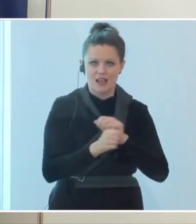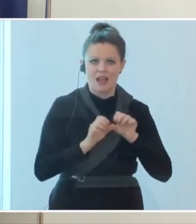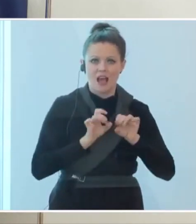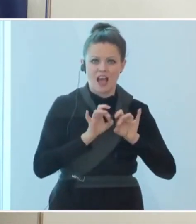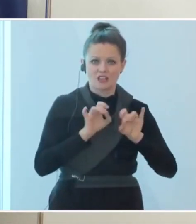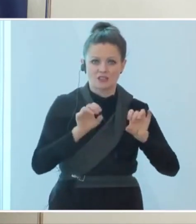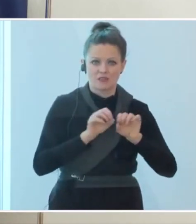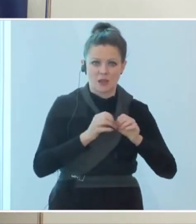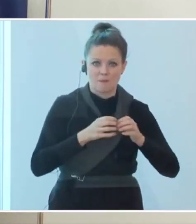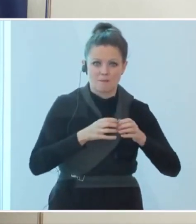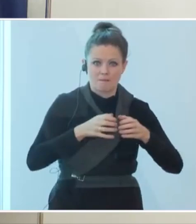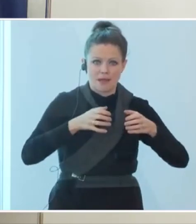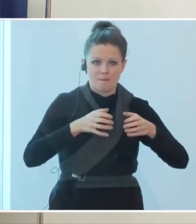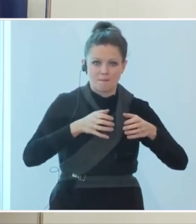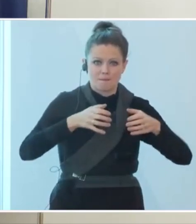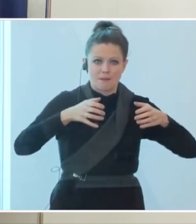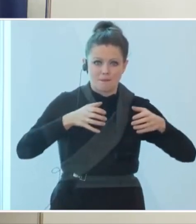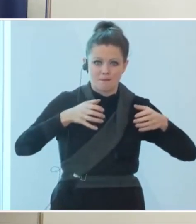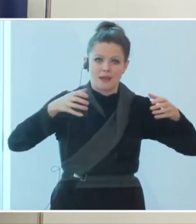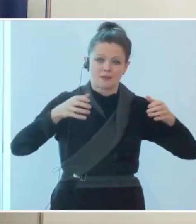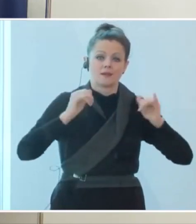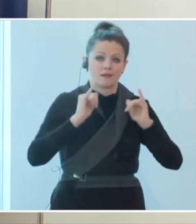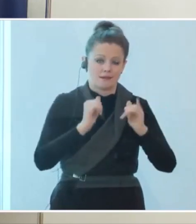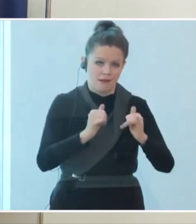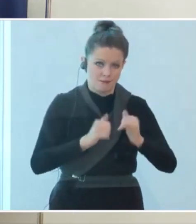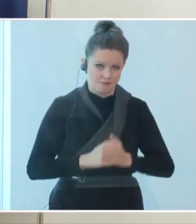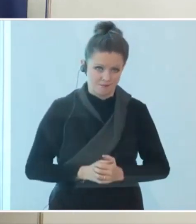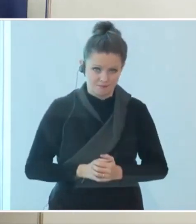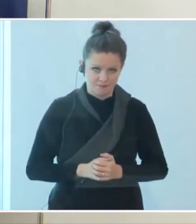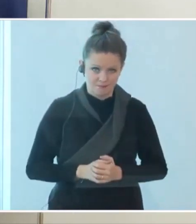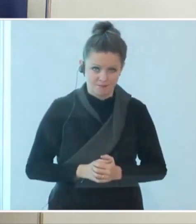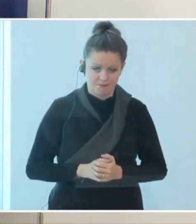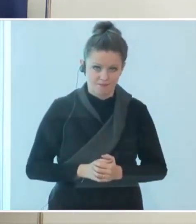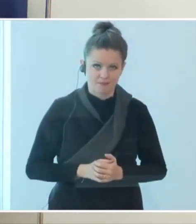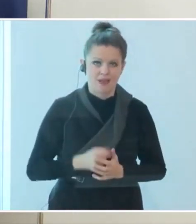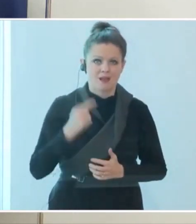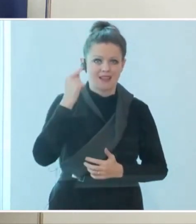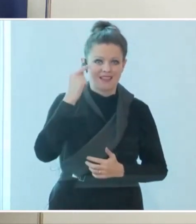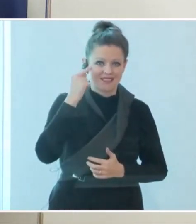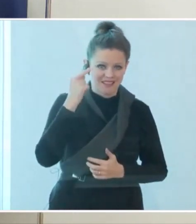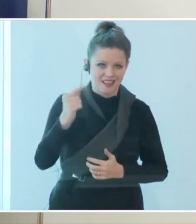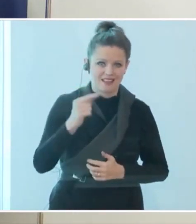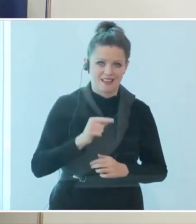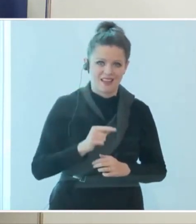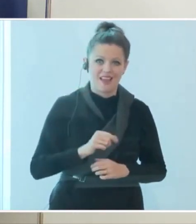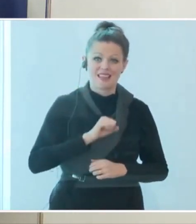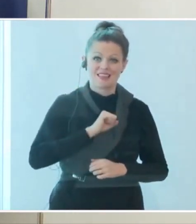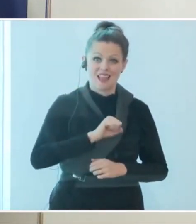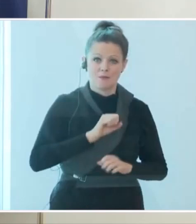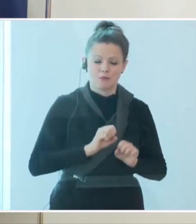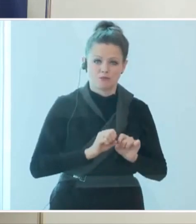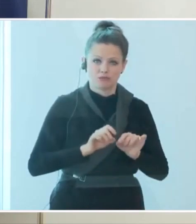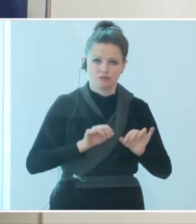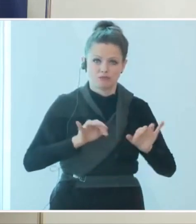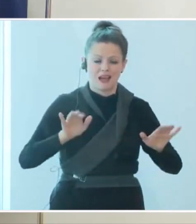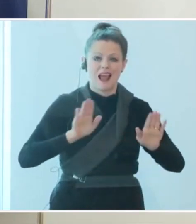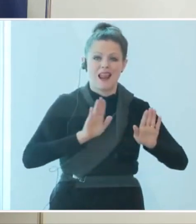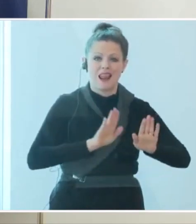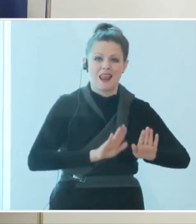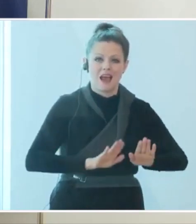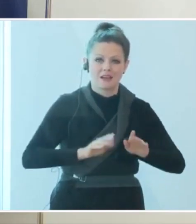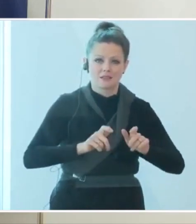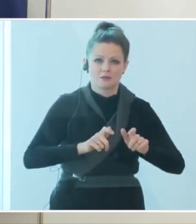werden. Aber es ist wesentlich, dass dieses Tempo der Zunahme ein möglichst langsames ist.